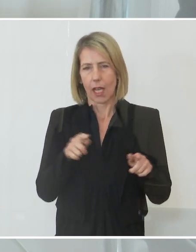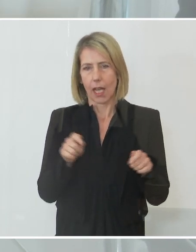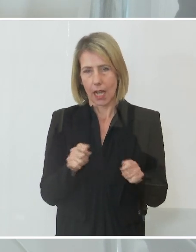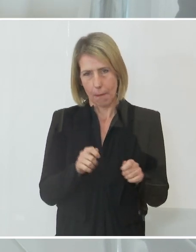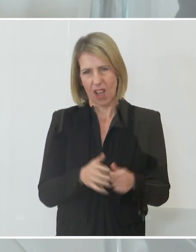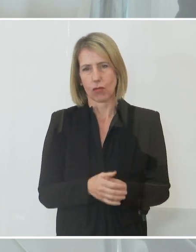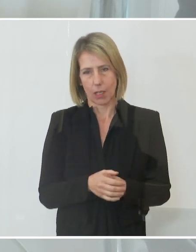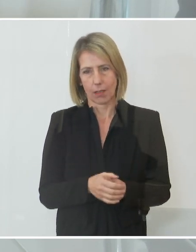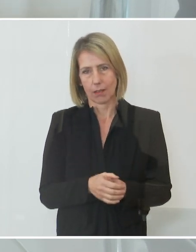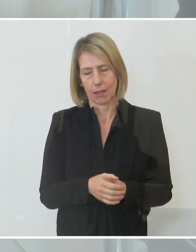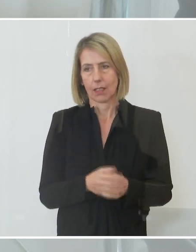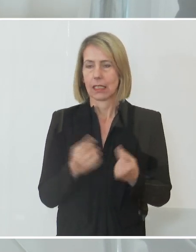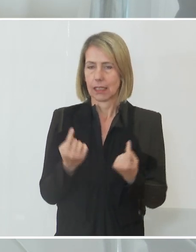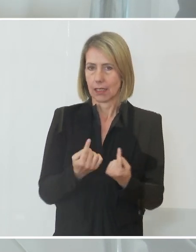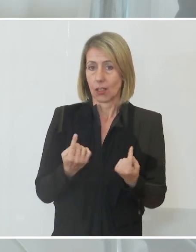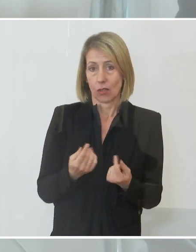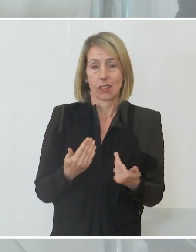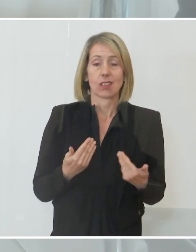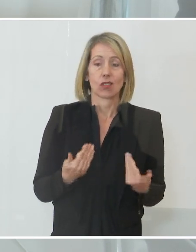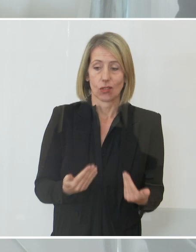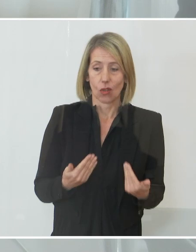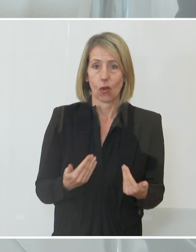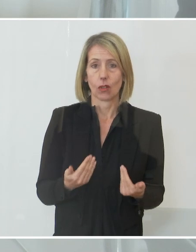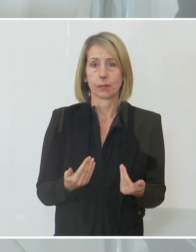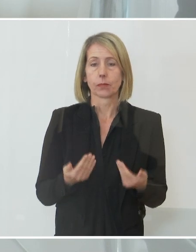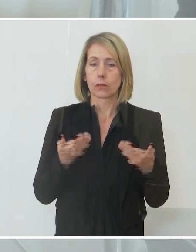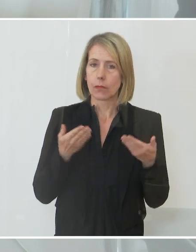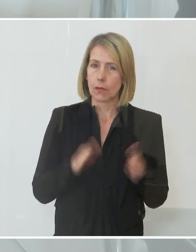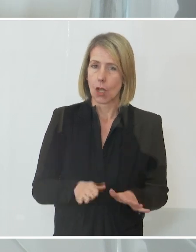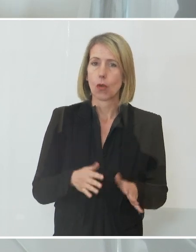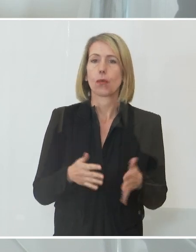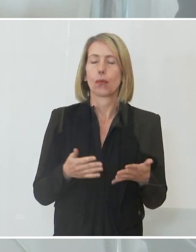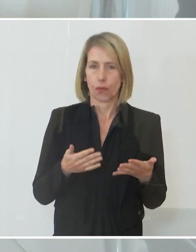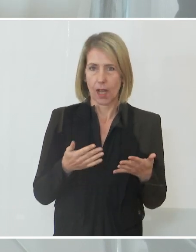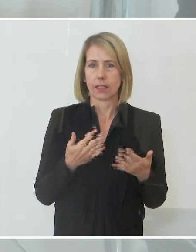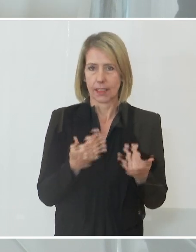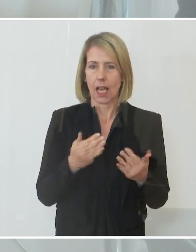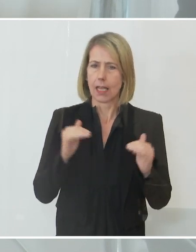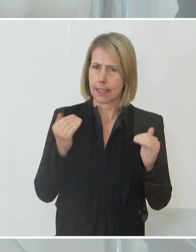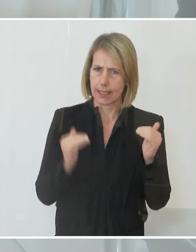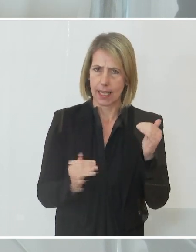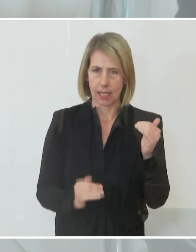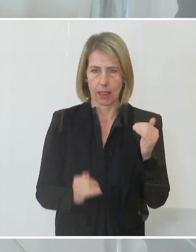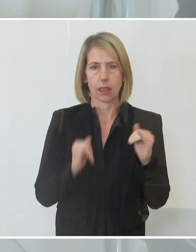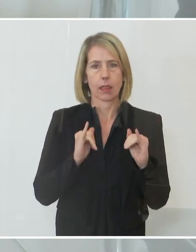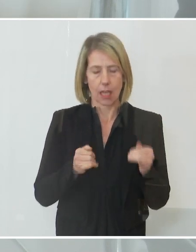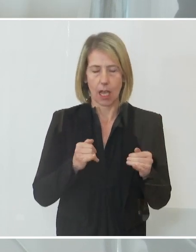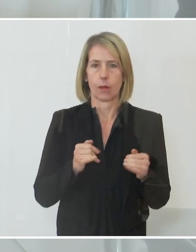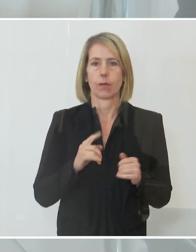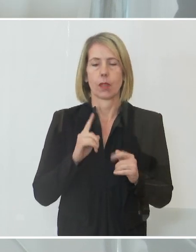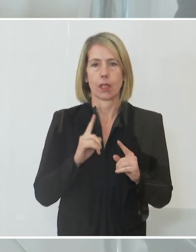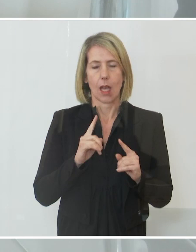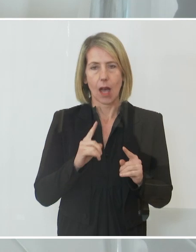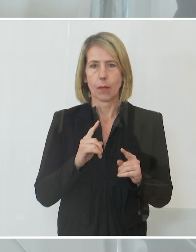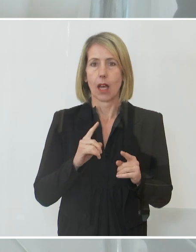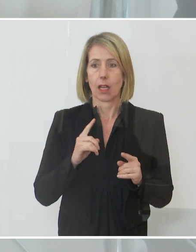der Situation geschuldet ist, dass wir fallende Infektionszahlen haben, dass wir eine sinkende Tendenz, aber noch